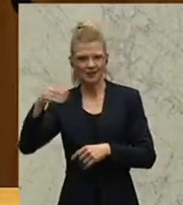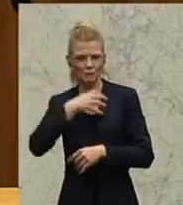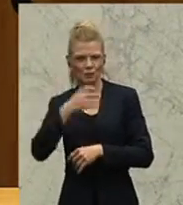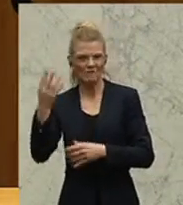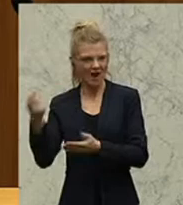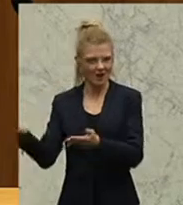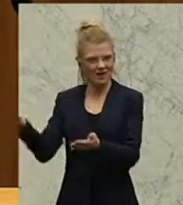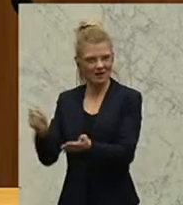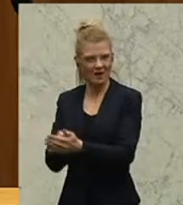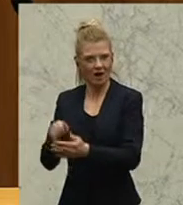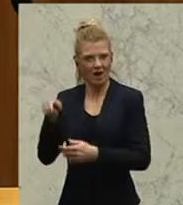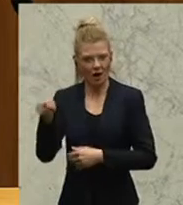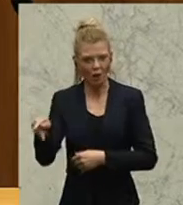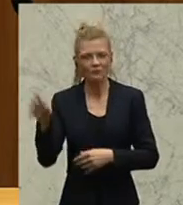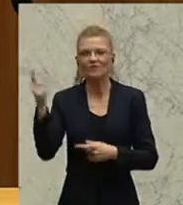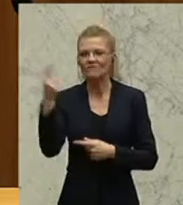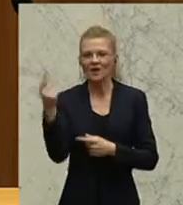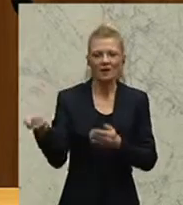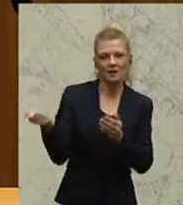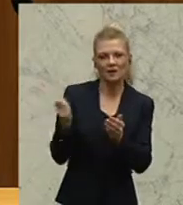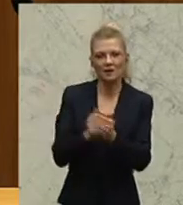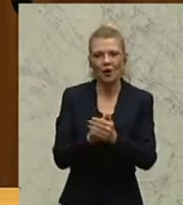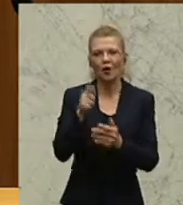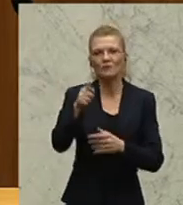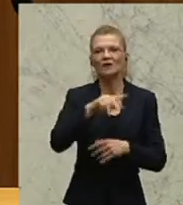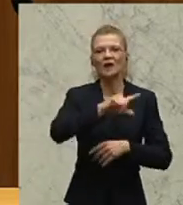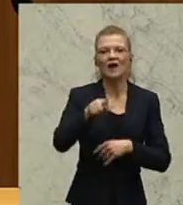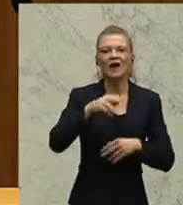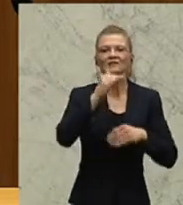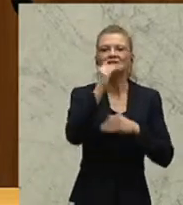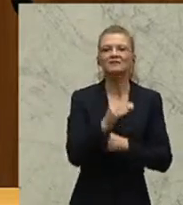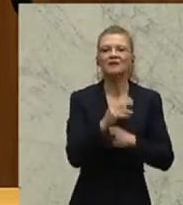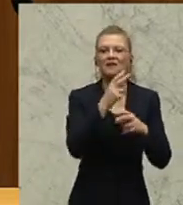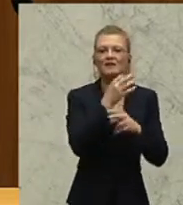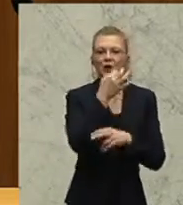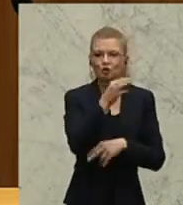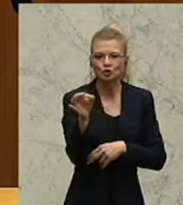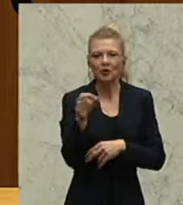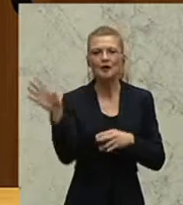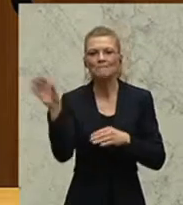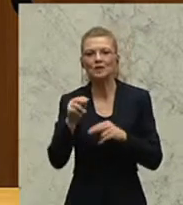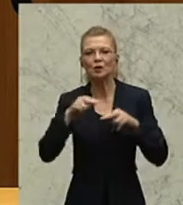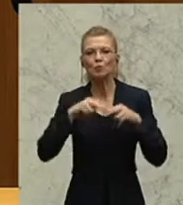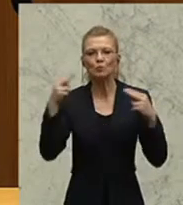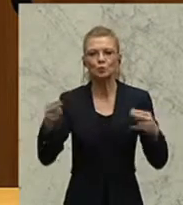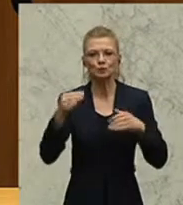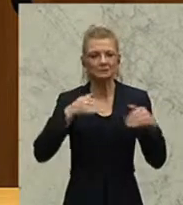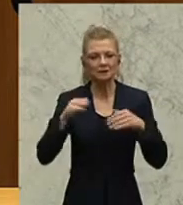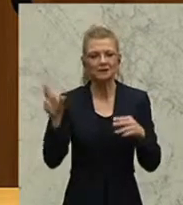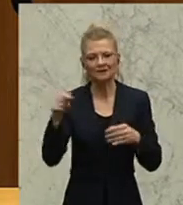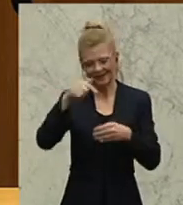vom Land Niederösterreich in Kooperation mit dem Bundesministerium für Inneres. Und zwar mit der Absicht, hier eine internationale